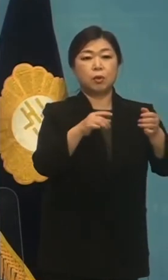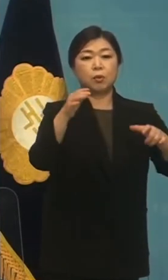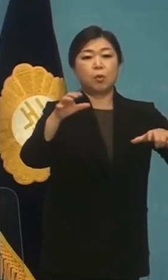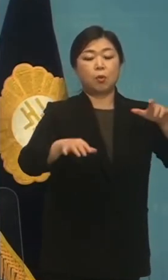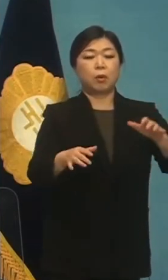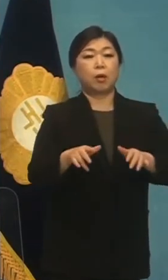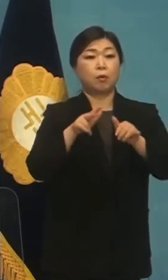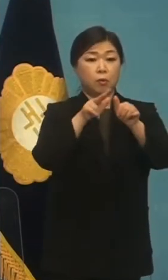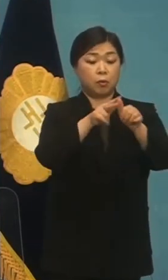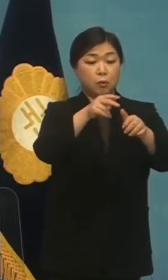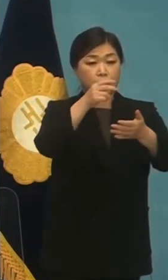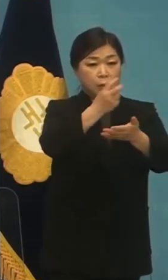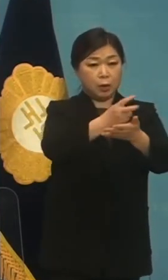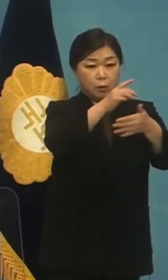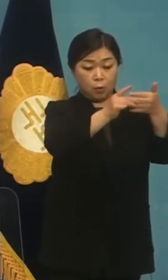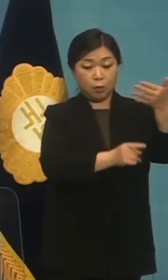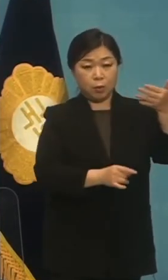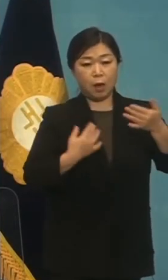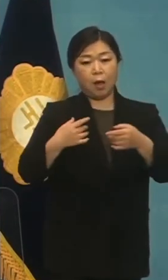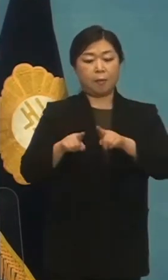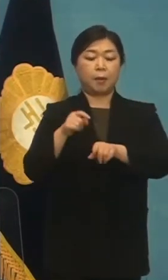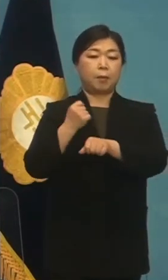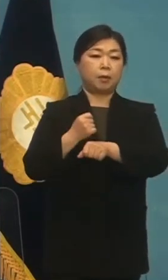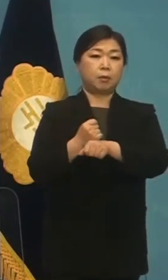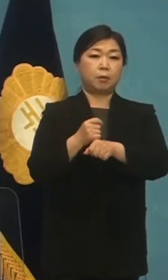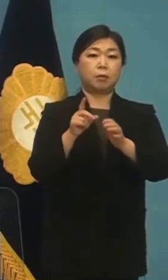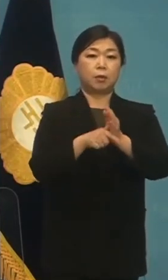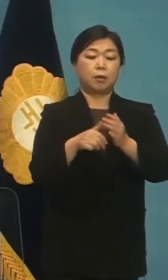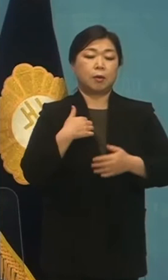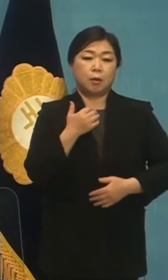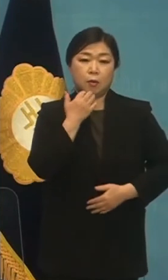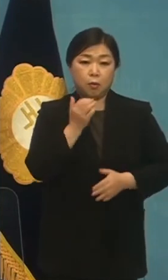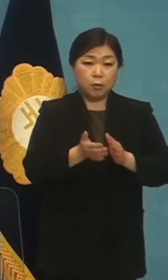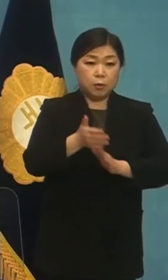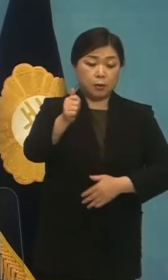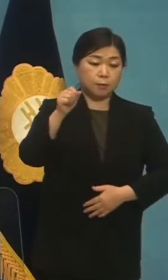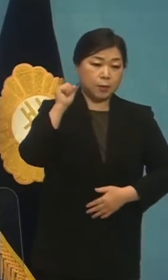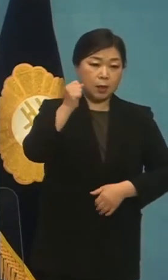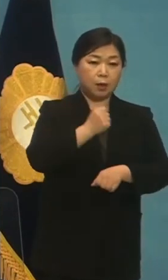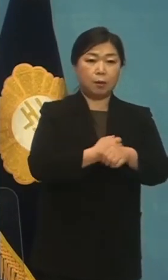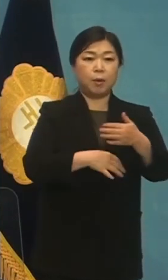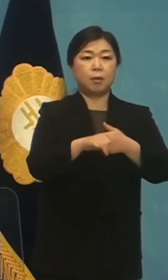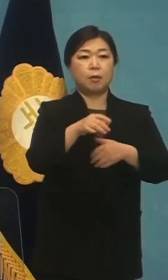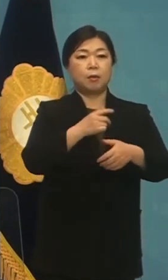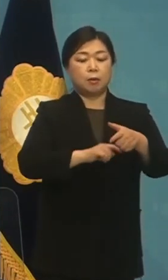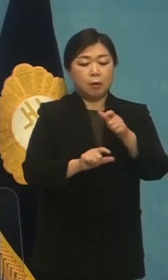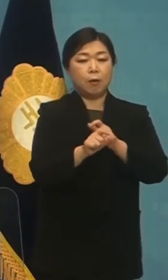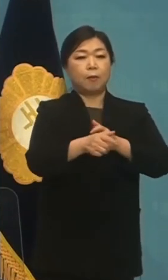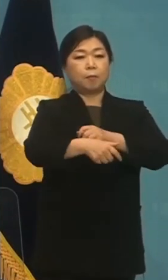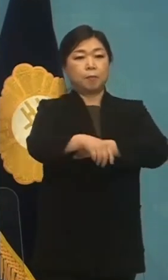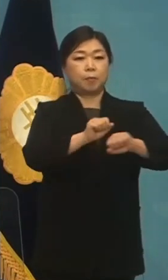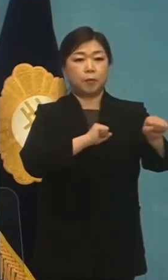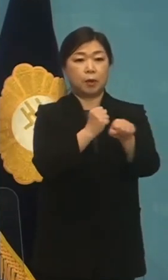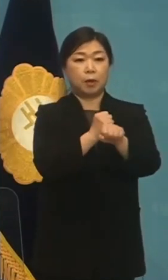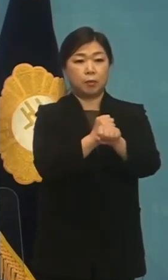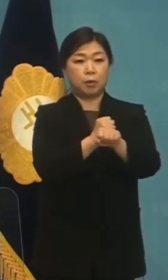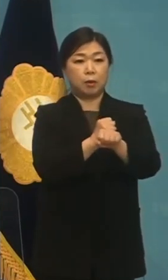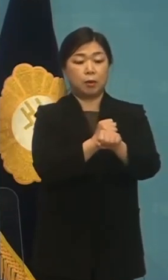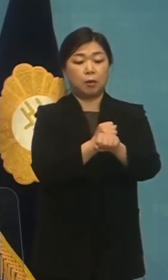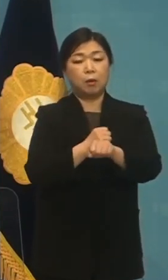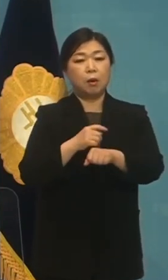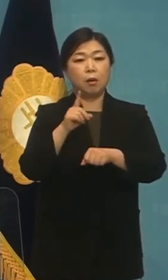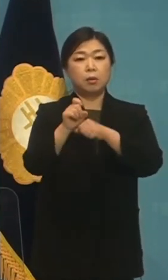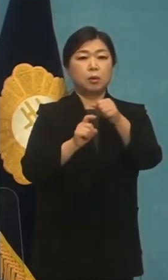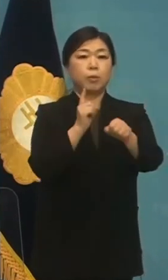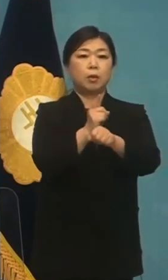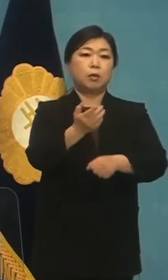저 김진애가 서울시장에 되면 더욱 본격적으로 실천해 나가겠습니다. 벌써 11년 전에